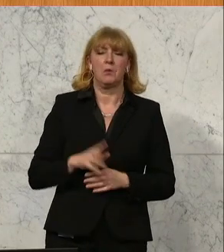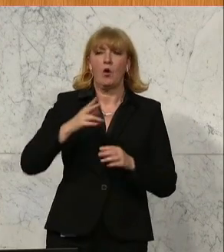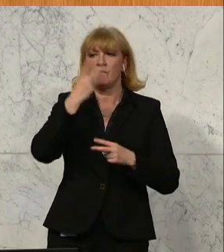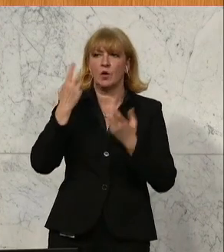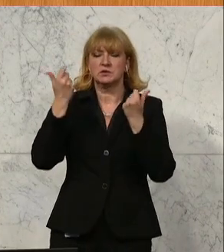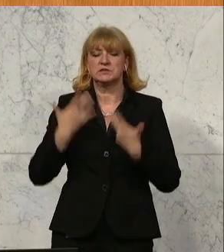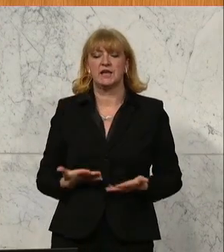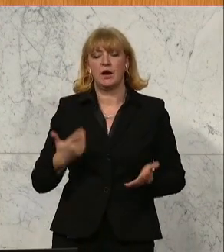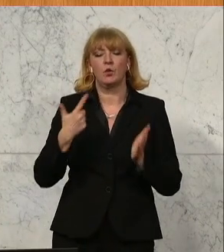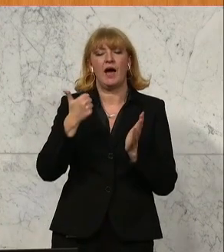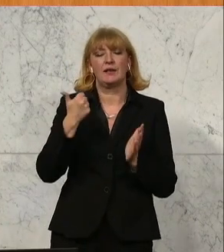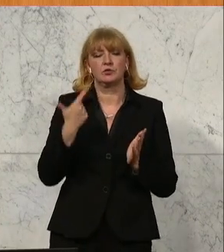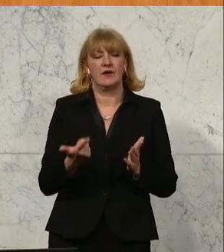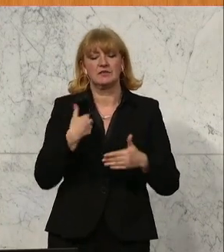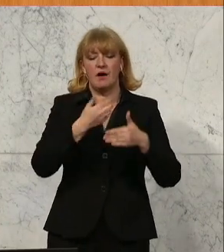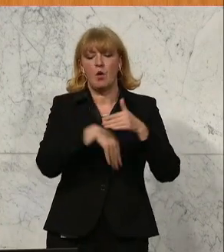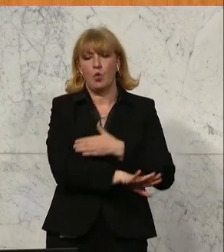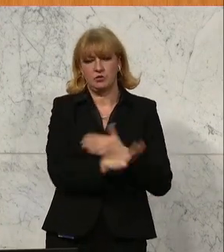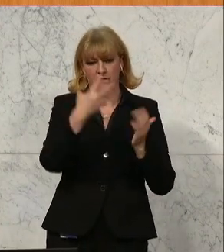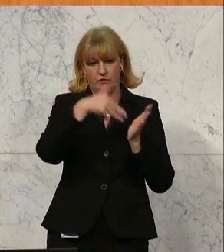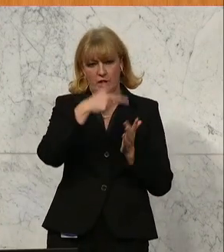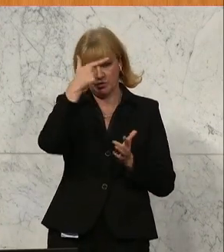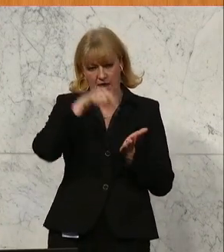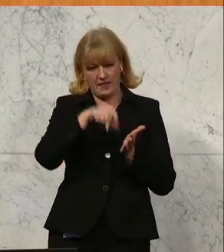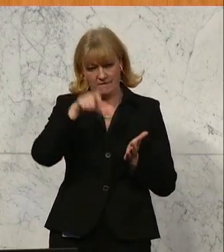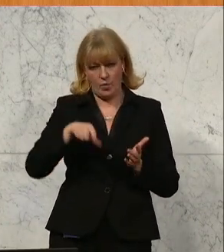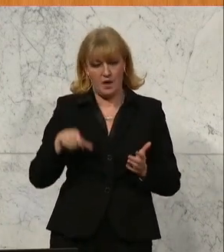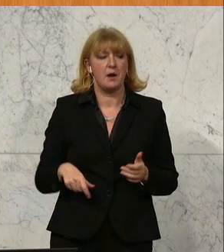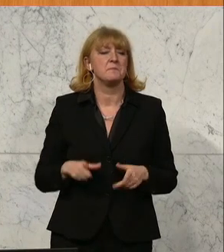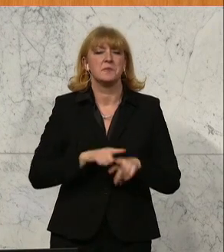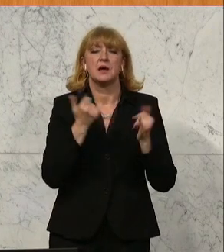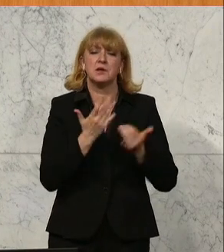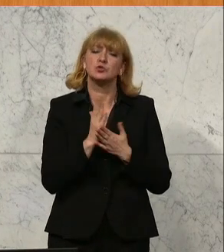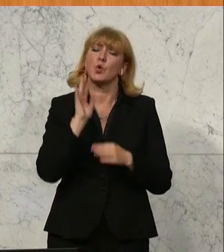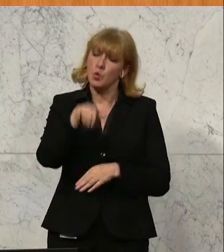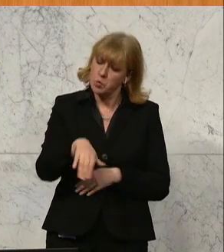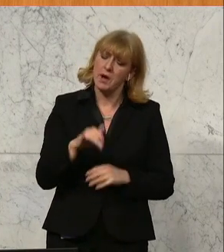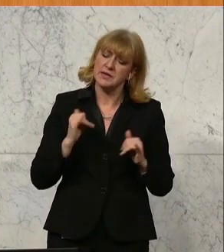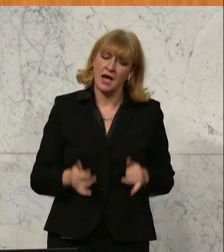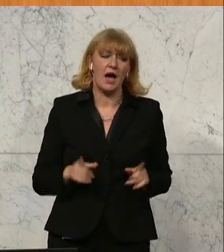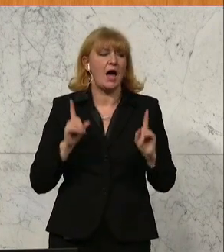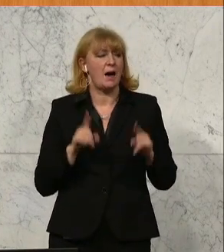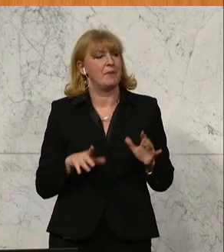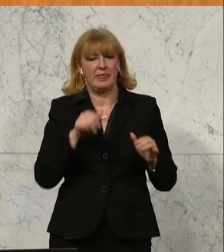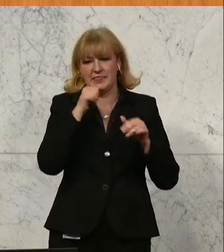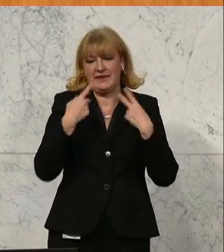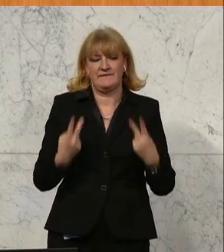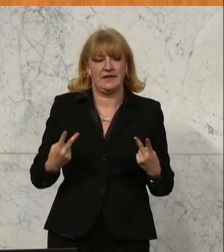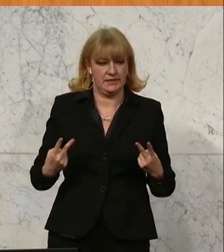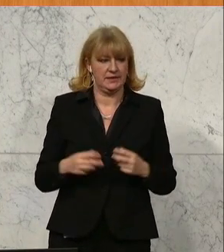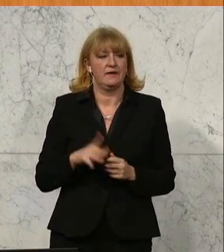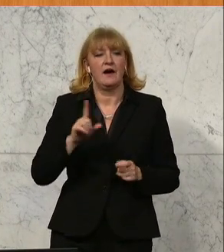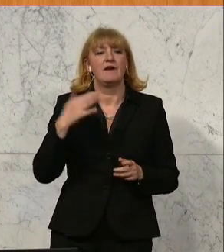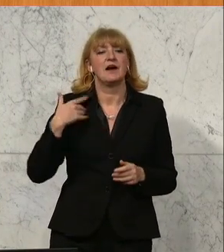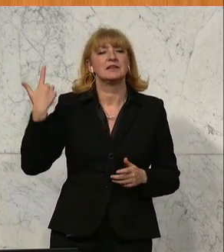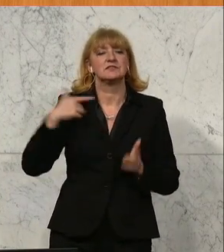2021 unter 5000 Einwohnern hat. Mittlerweile hat sie über 5000 Einwohner, das ist aber irrelevant. Es geht darum, was